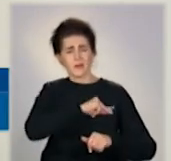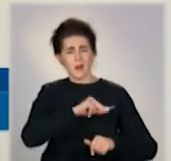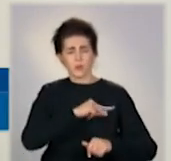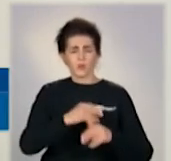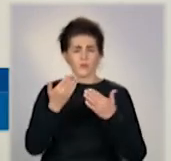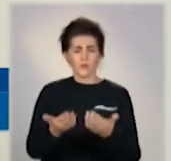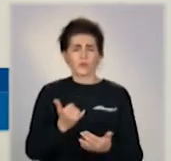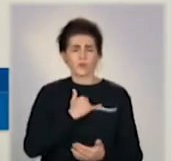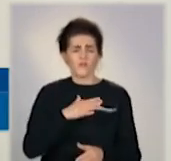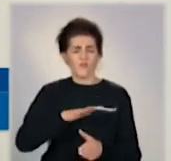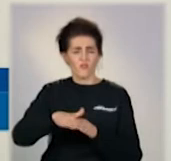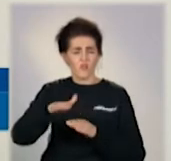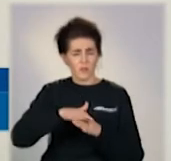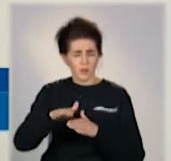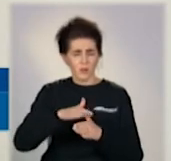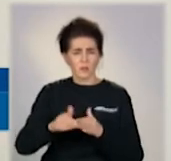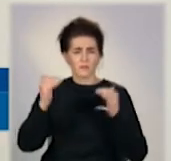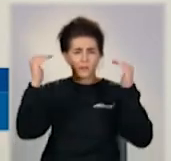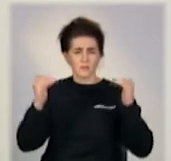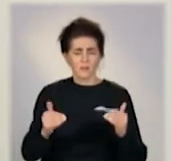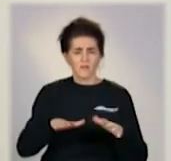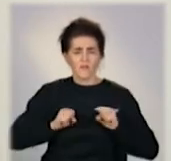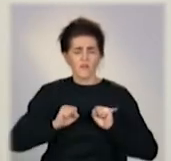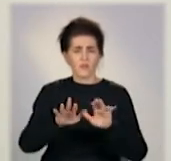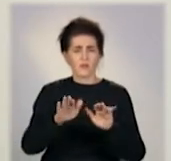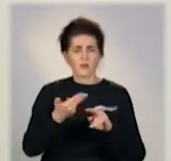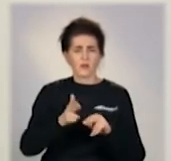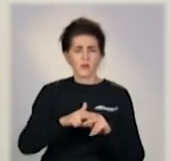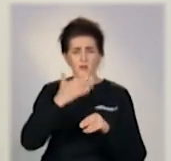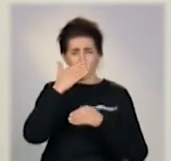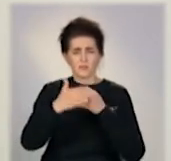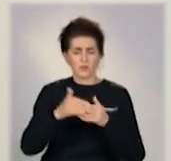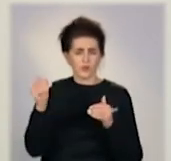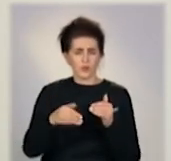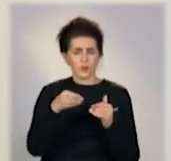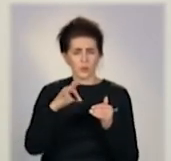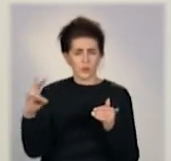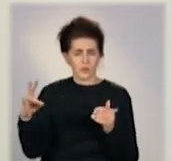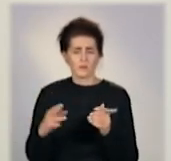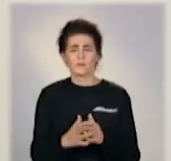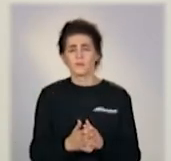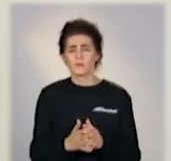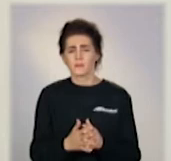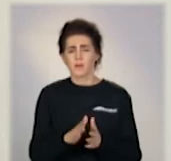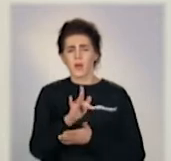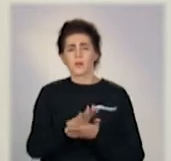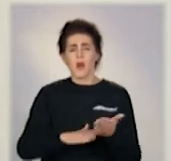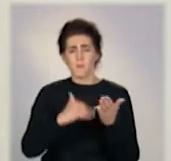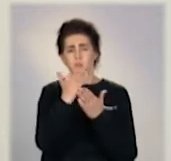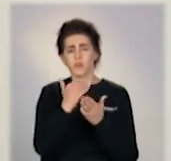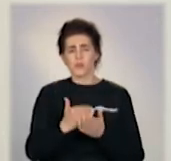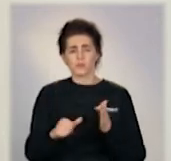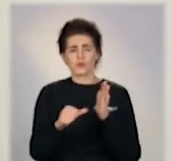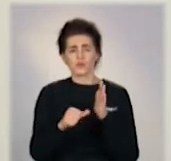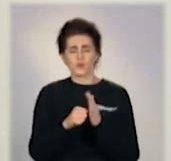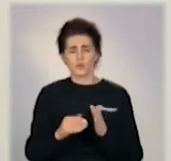знизили вибори на 32,8 тисячі тонн. Далі по програмі – це шеста